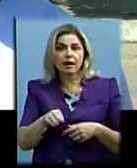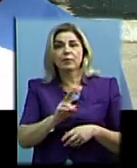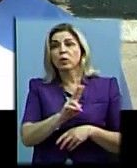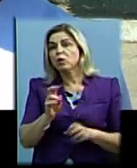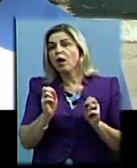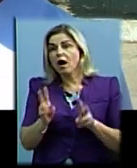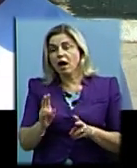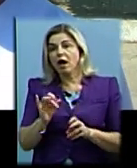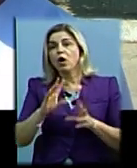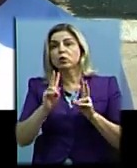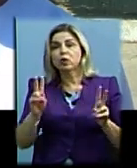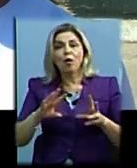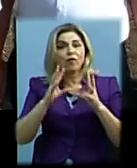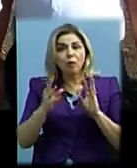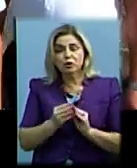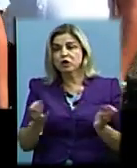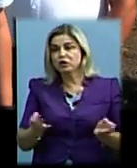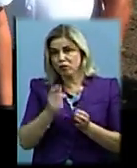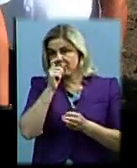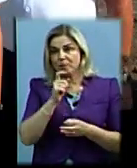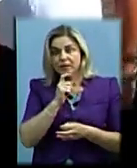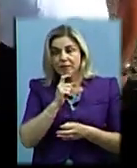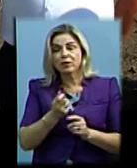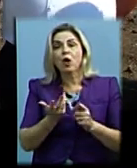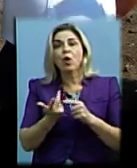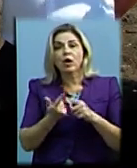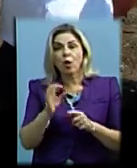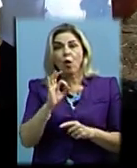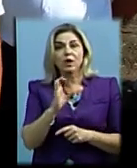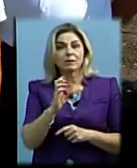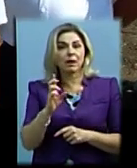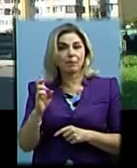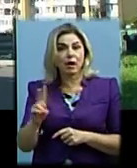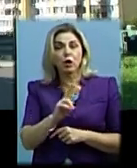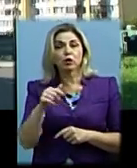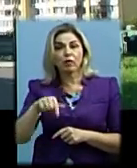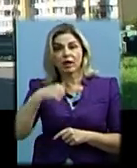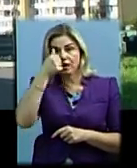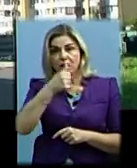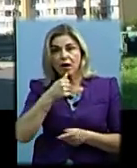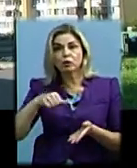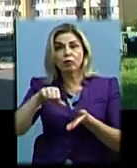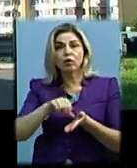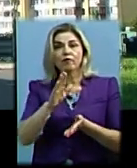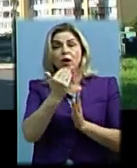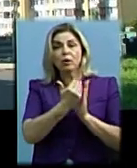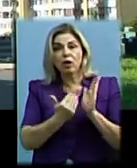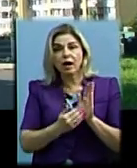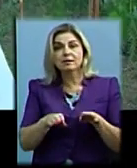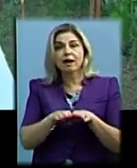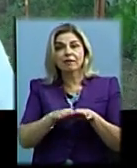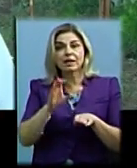взагалі не розумів в якості нічого. Кількість ОСББ, які цьогоріч взяли участь у програмі, порівняно з минулим роком зросла.